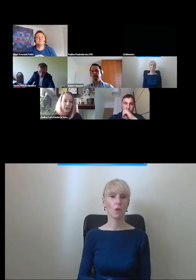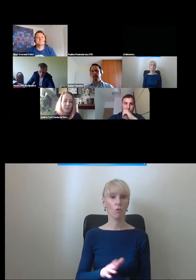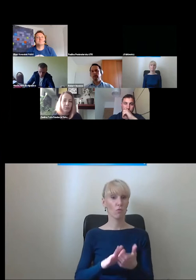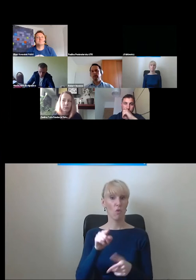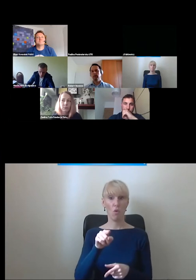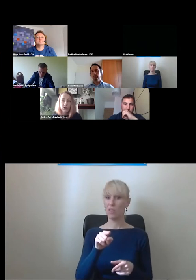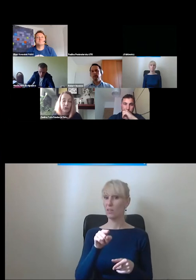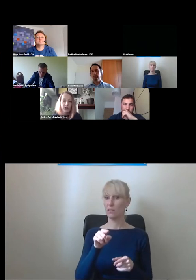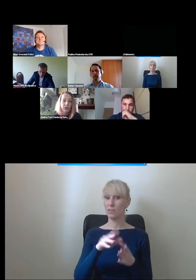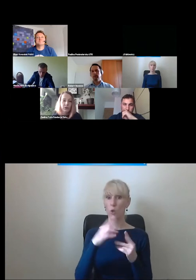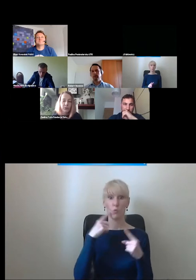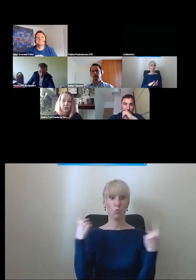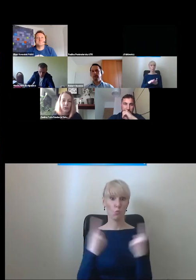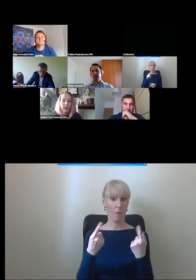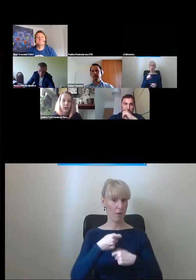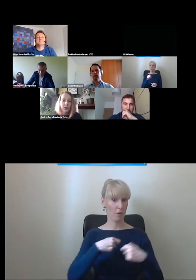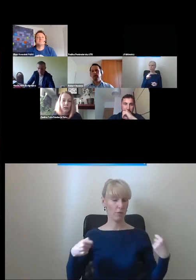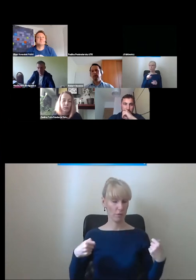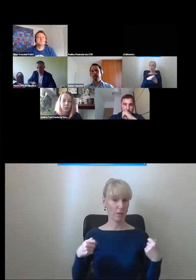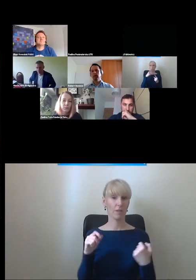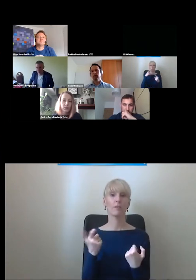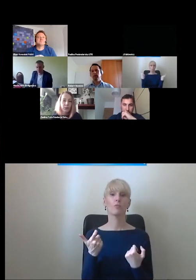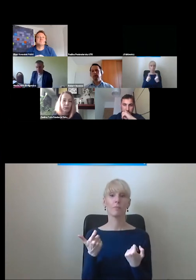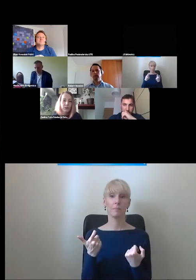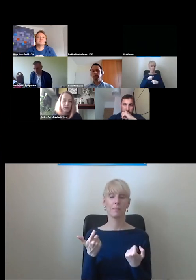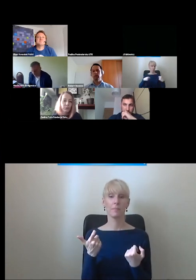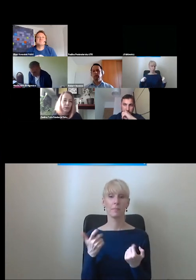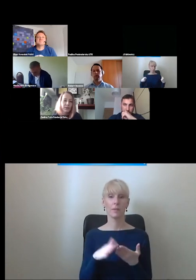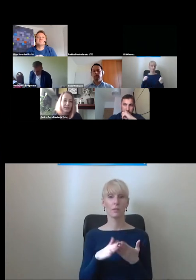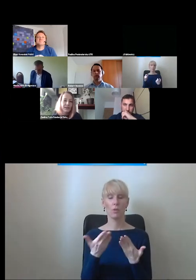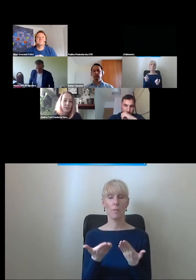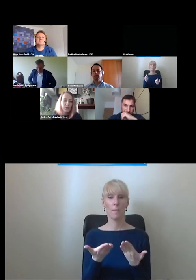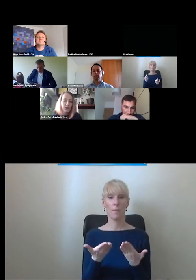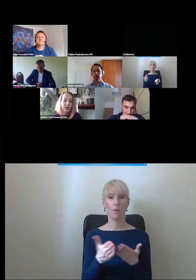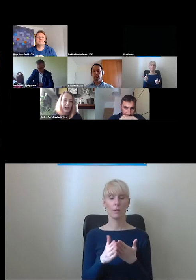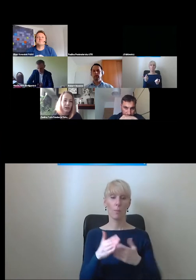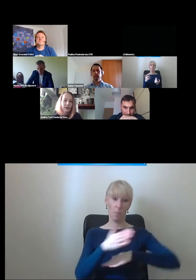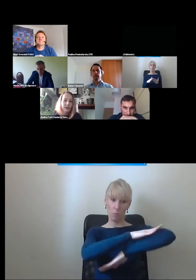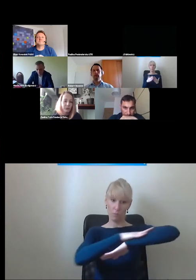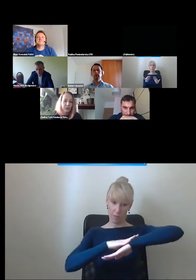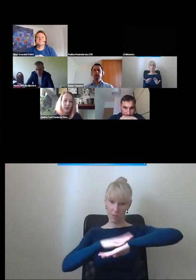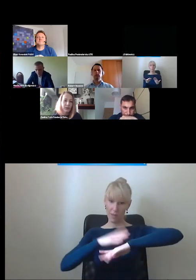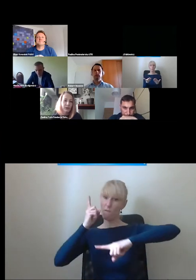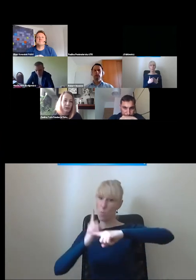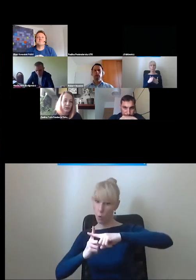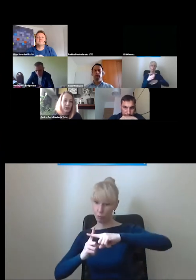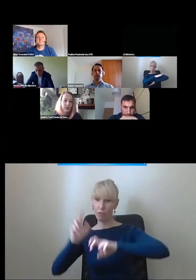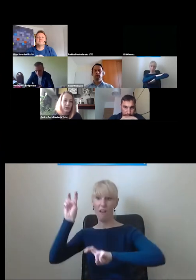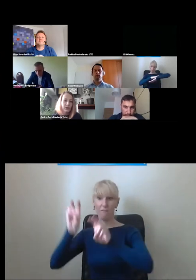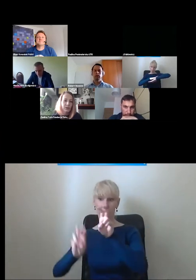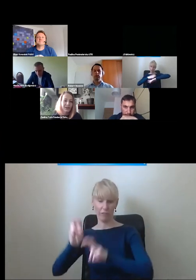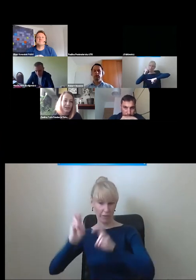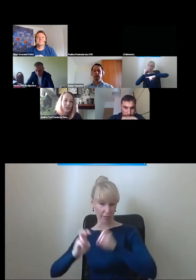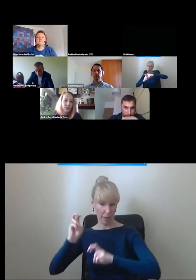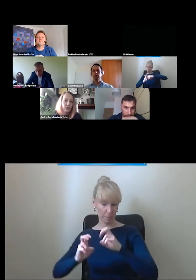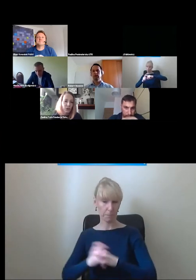rozwiązaniem, jeżeli o takich rozmawiamy, byłby chyba zestaw pochylnia i winda. To znaczy